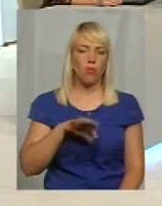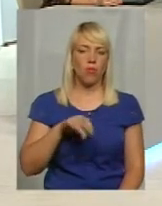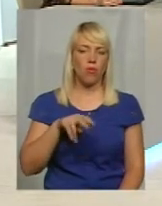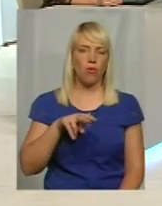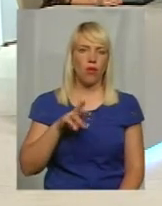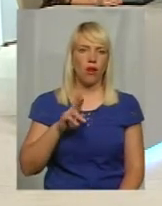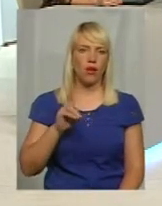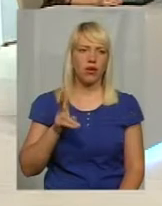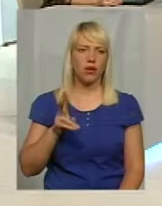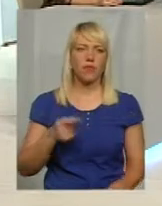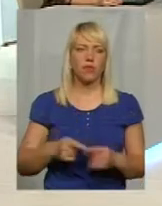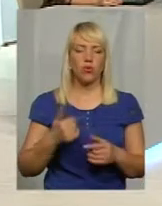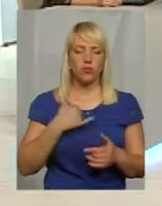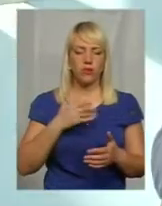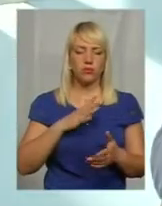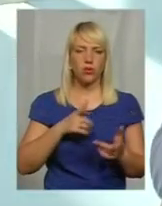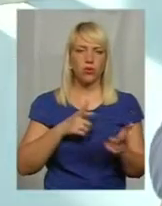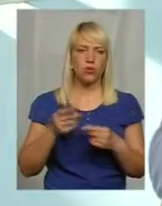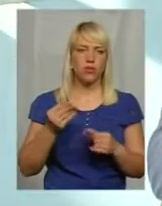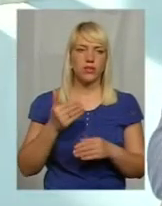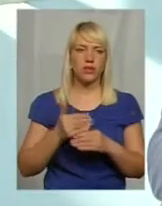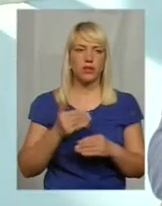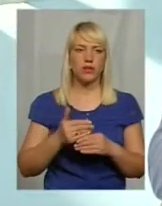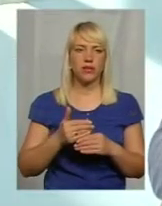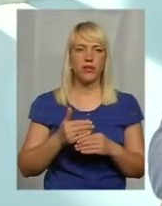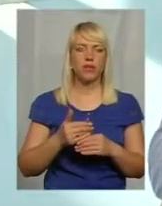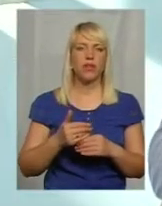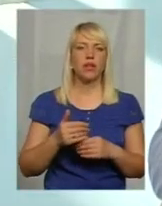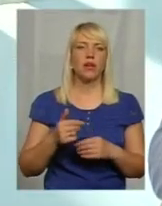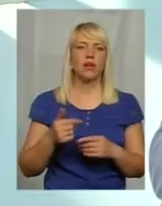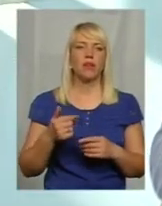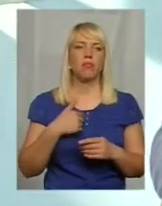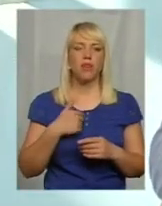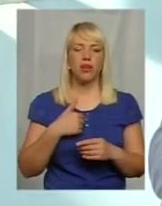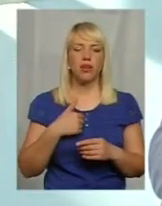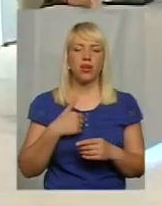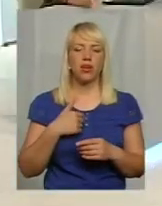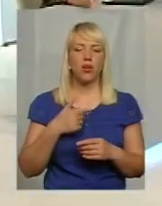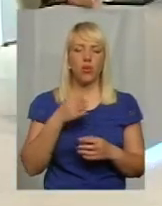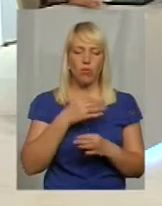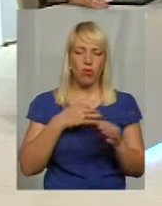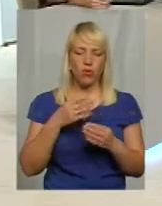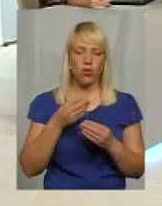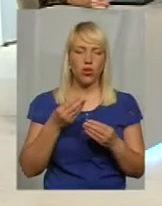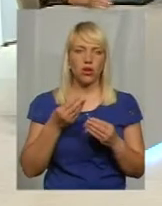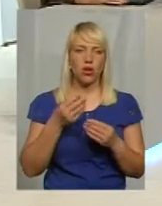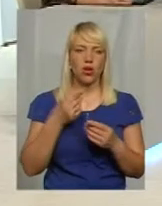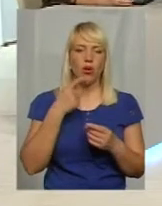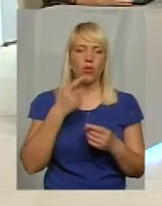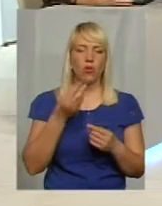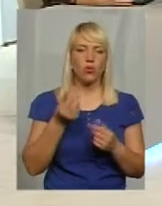у нас була готова стипендія, ми обговорили суму, вона тренера не покинула. Того, в Рівному, так? приставила.